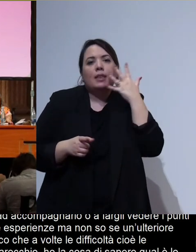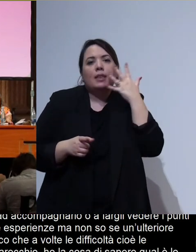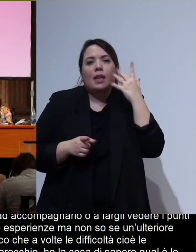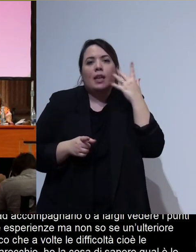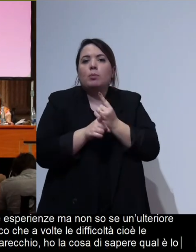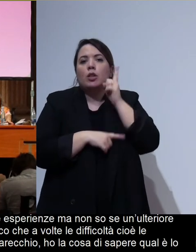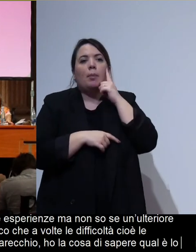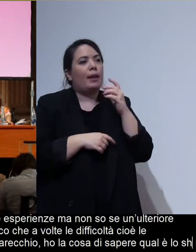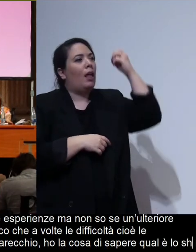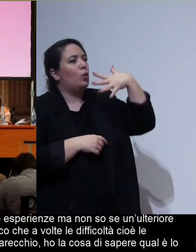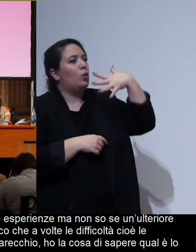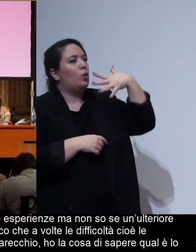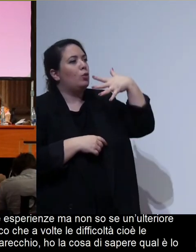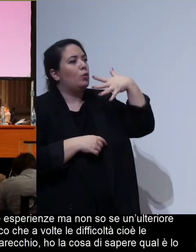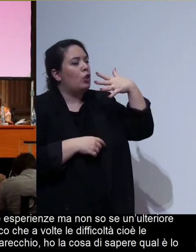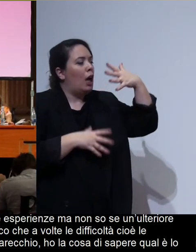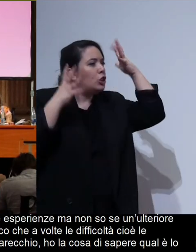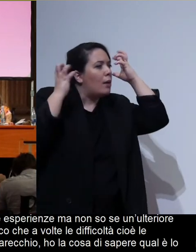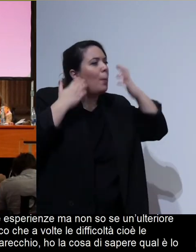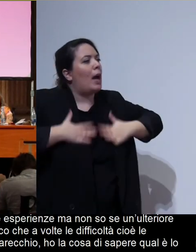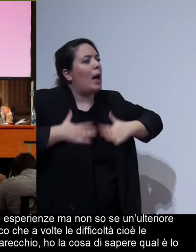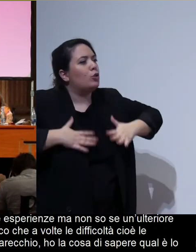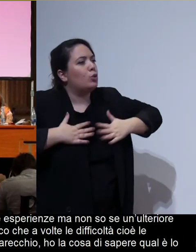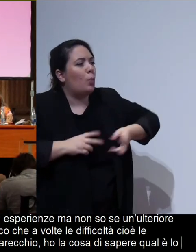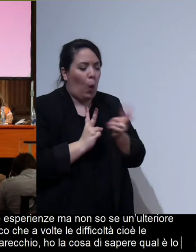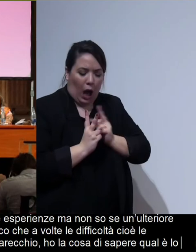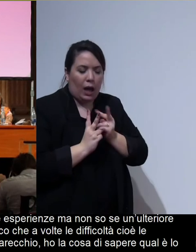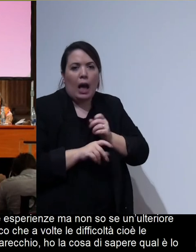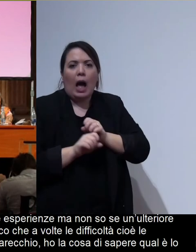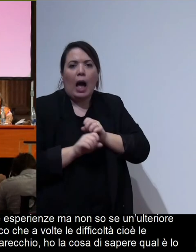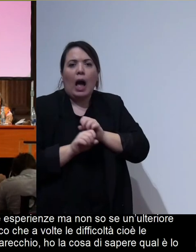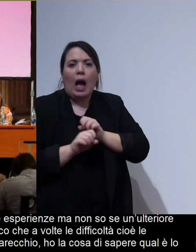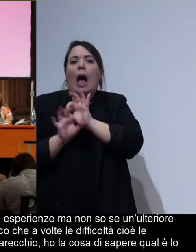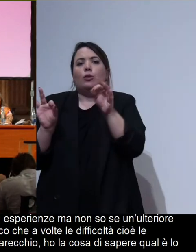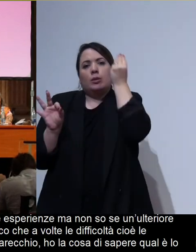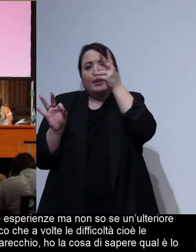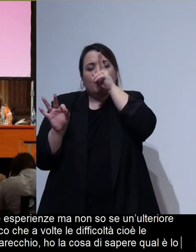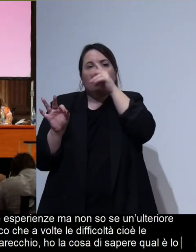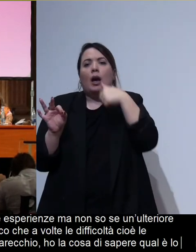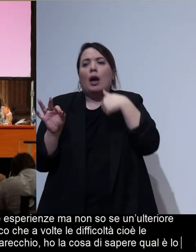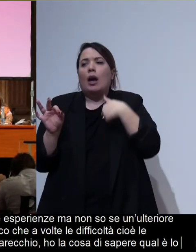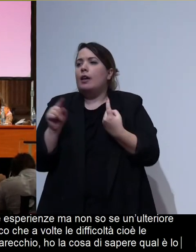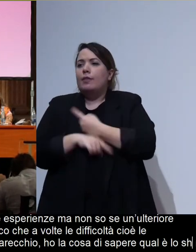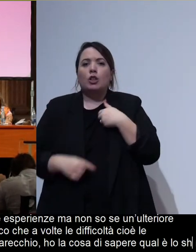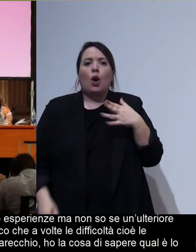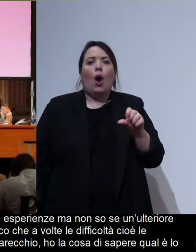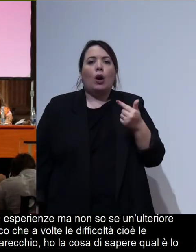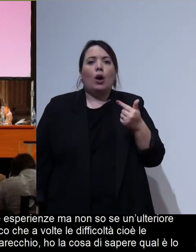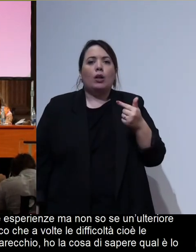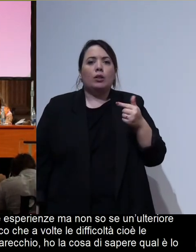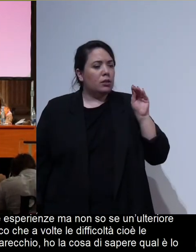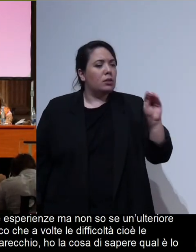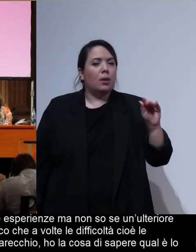doccia allora lì magari per qualcuno è una stupidaggine per me la prima cosa la prima domanda che faccio sia in un airbnb